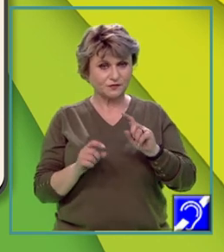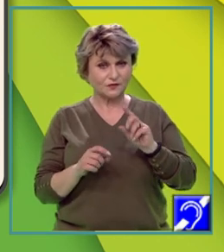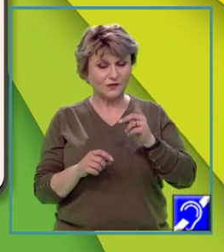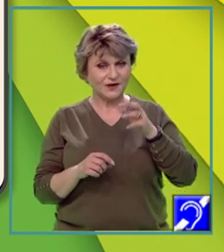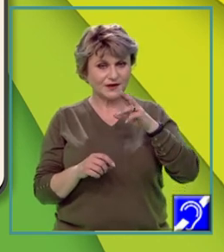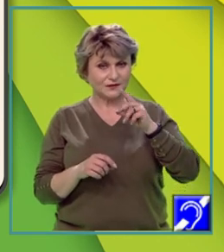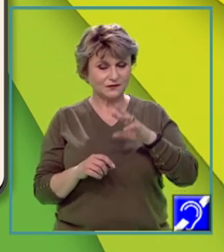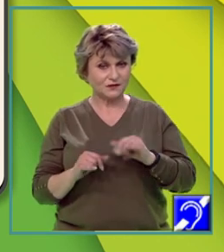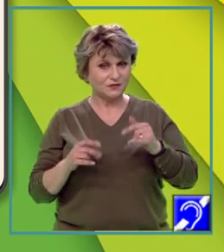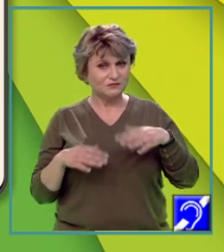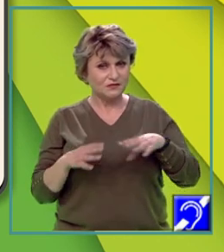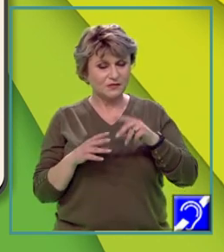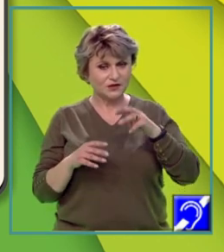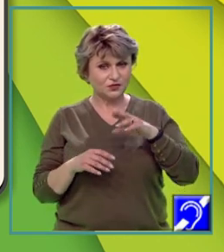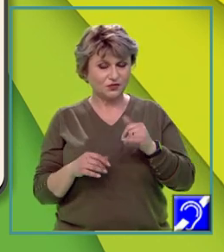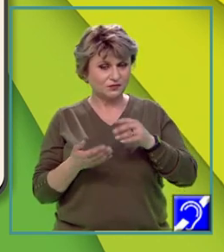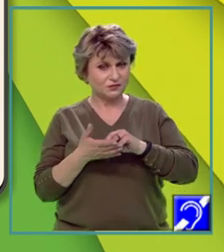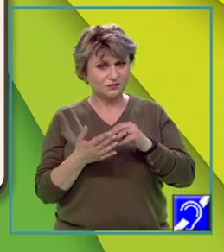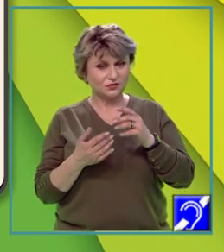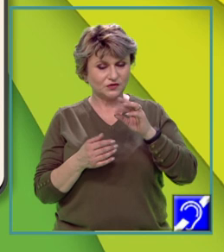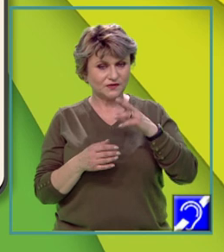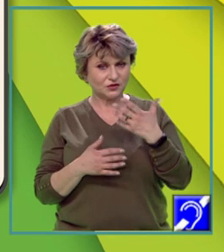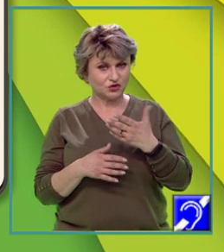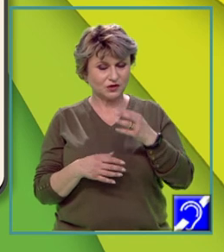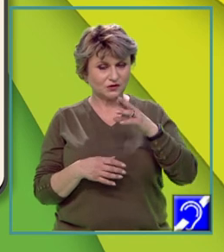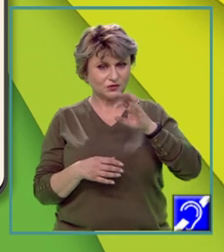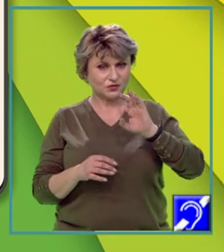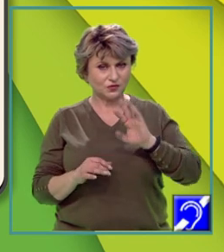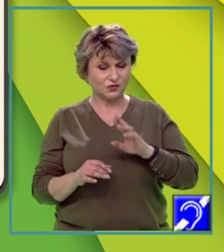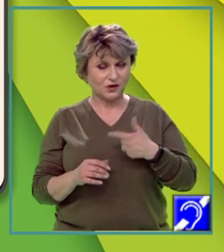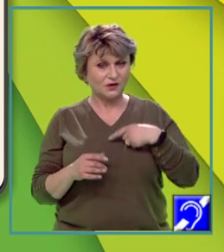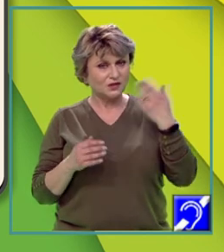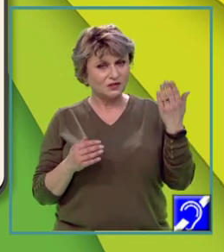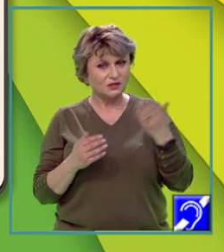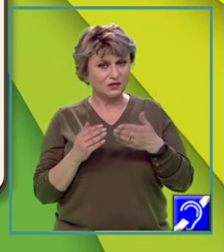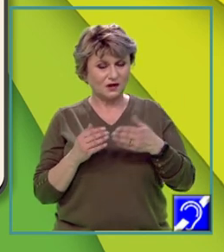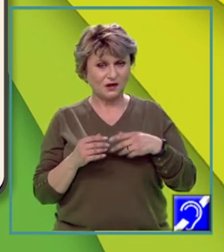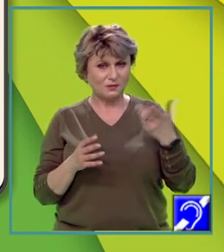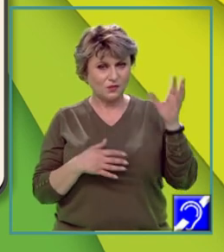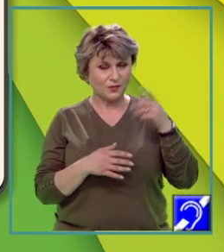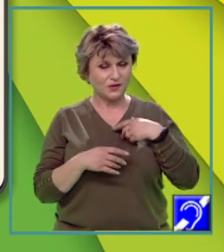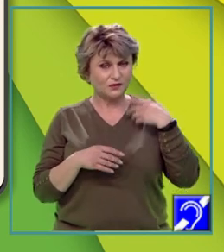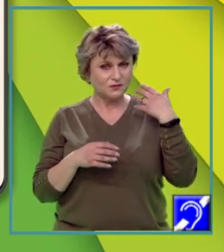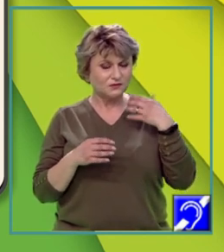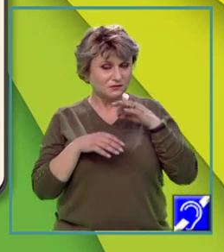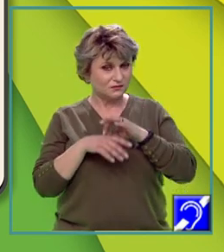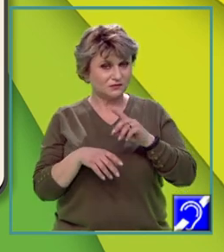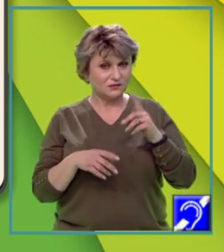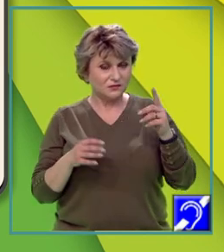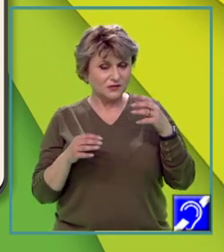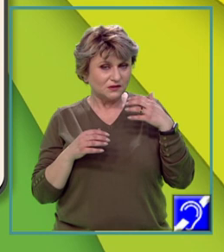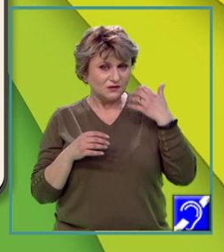degradării mediului notat cu cifra 5. Agricultura extensivă, defrișorile masive au dus la degradarea